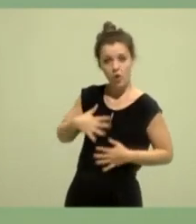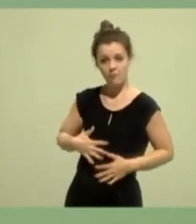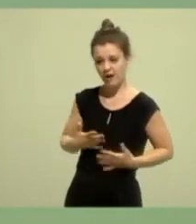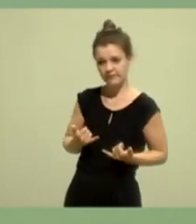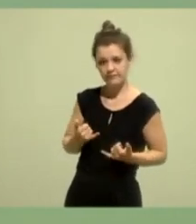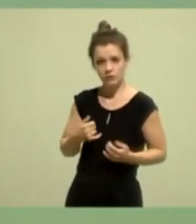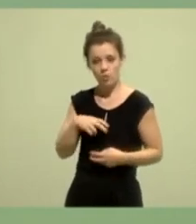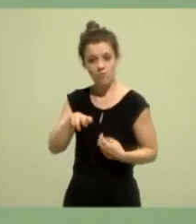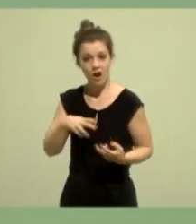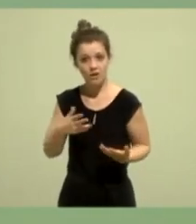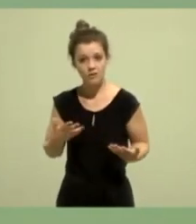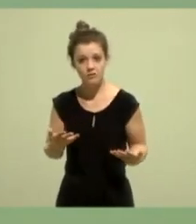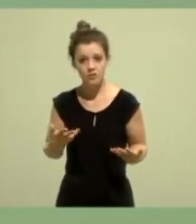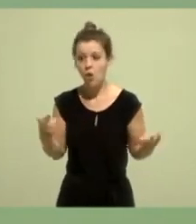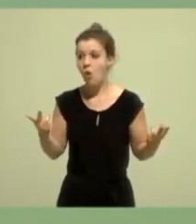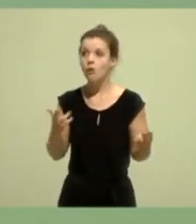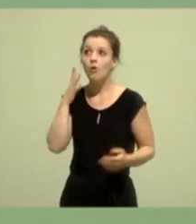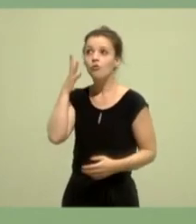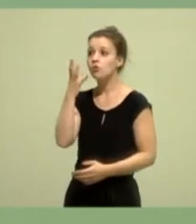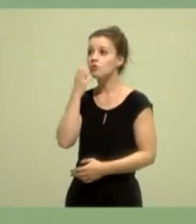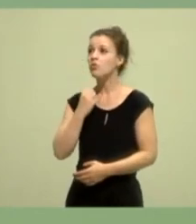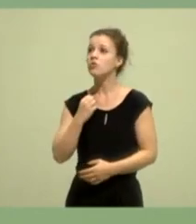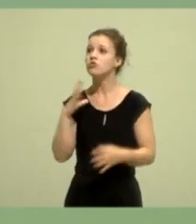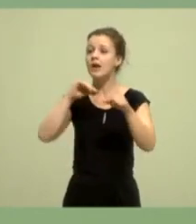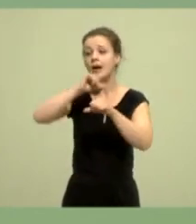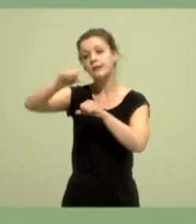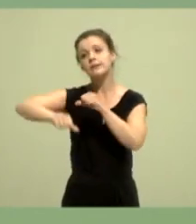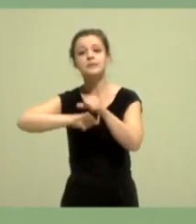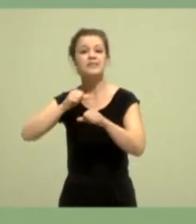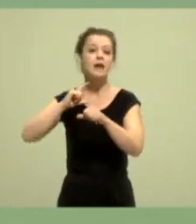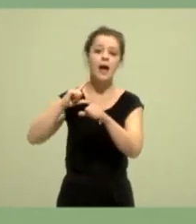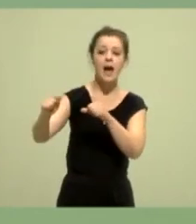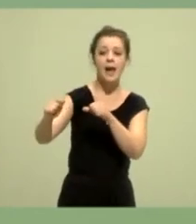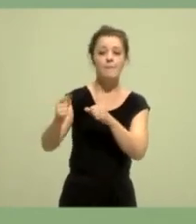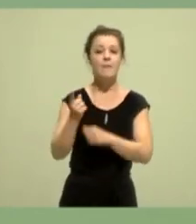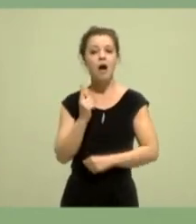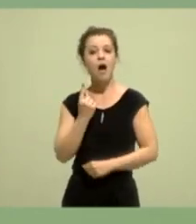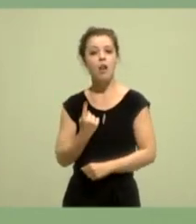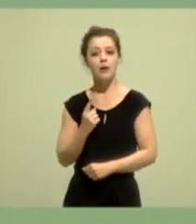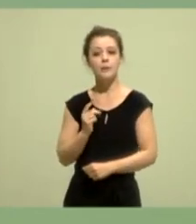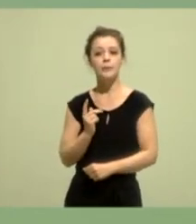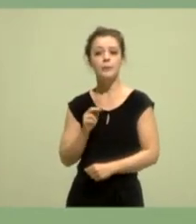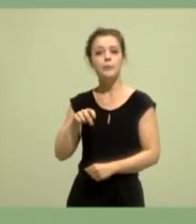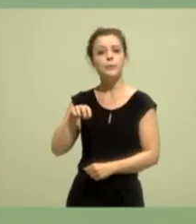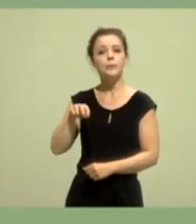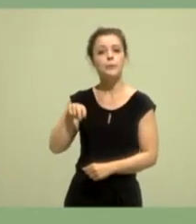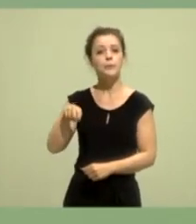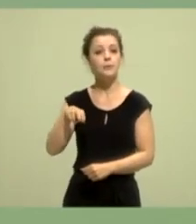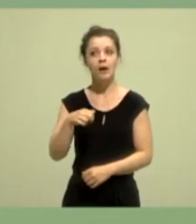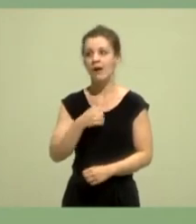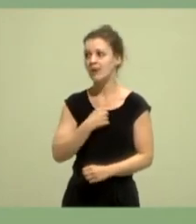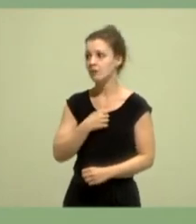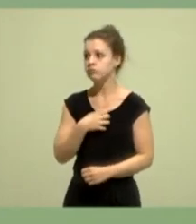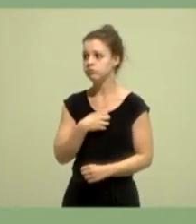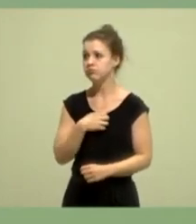nachts alleine nach Hause gehen zu wollen, ohne Angst? Ohne, dass ich mir Gedanken machen